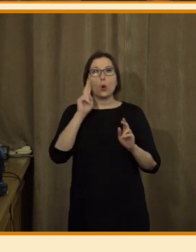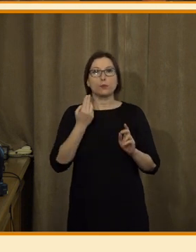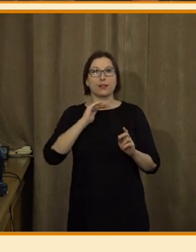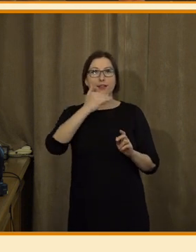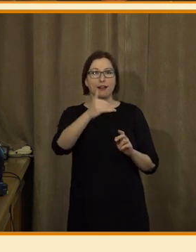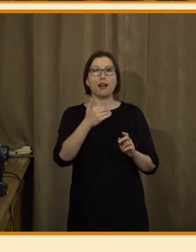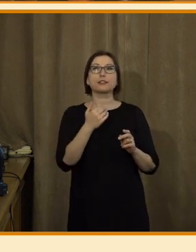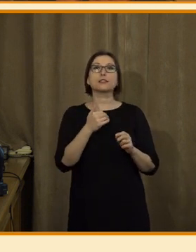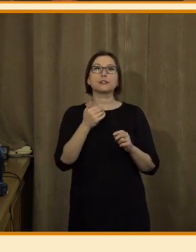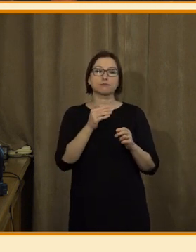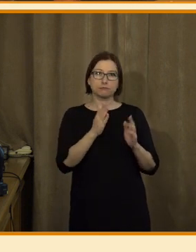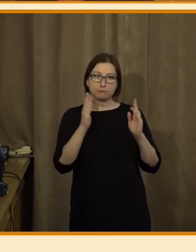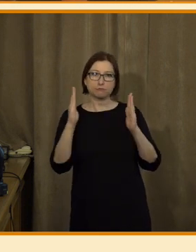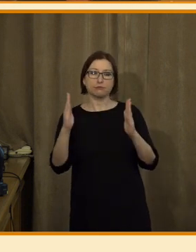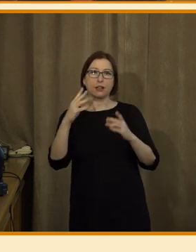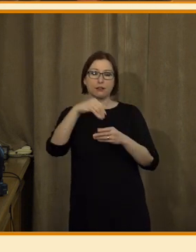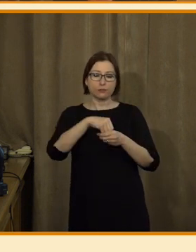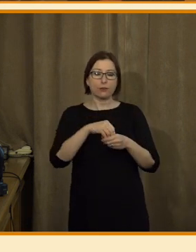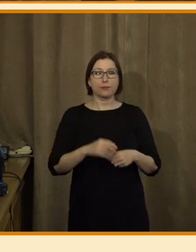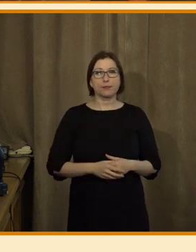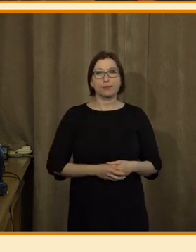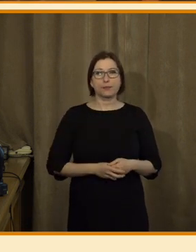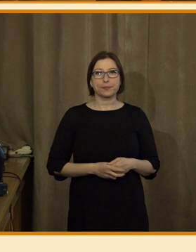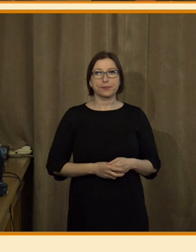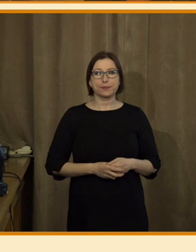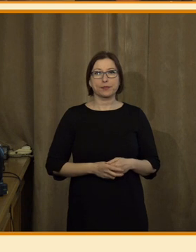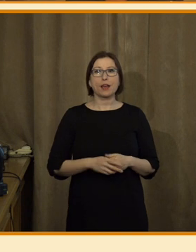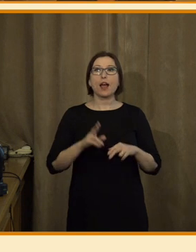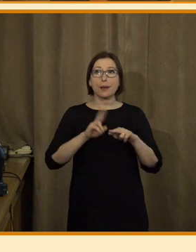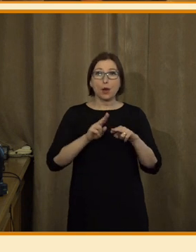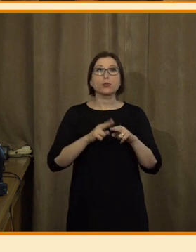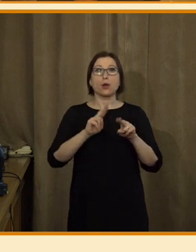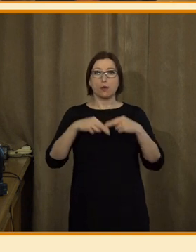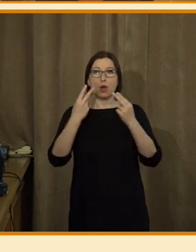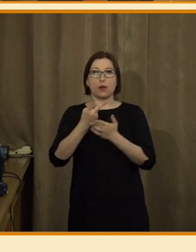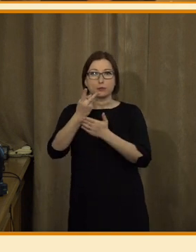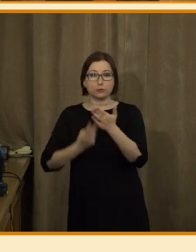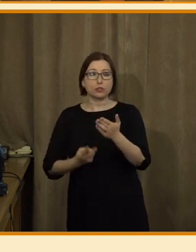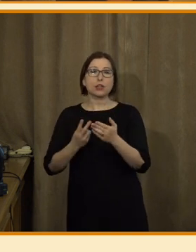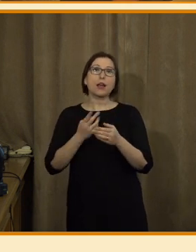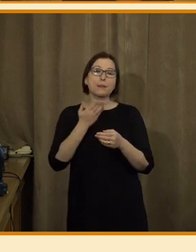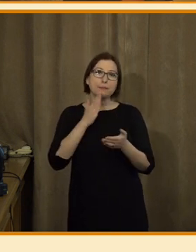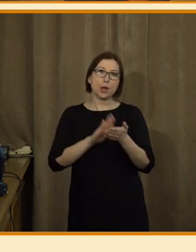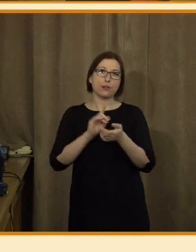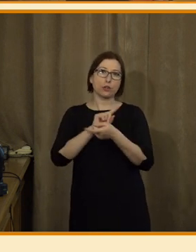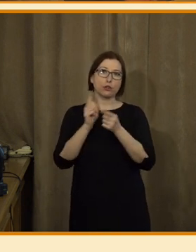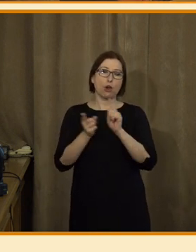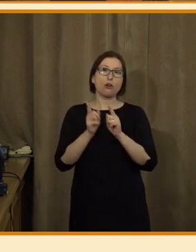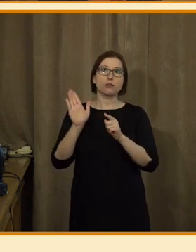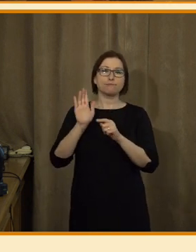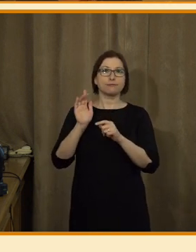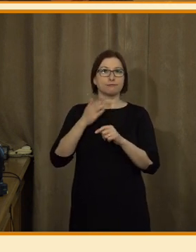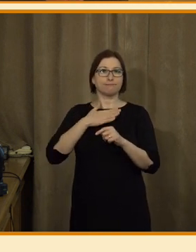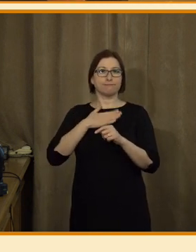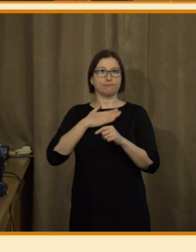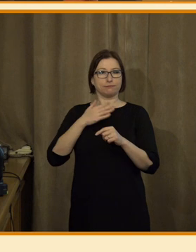dojezd znělky ticho, než skončí znělka. A potom začala Jana. Ale podrodo se dám dohodnout s našimi vývojáři,